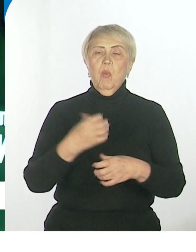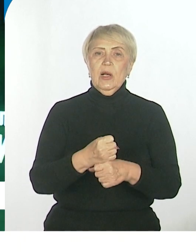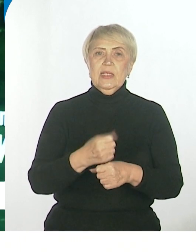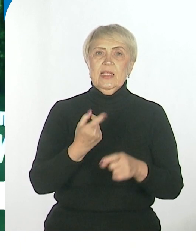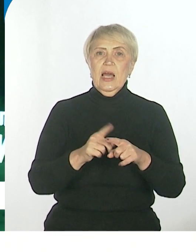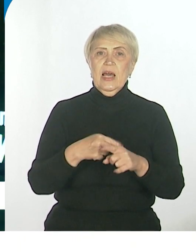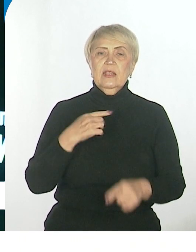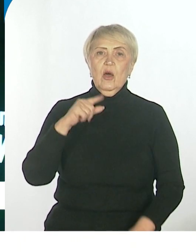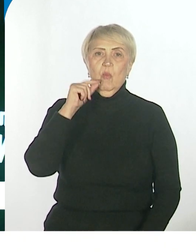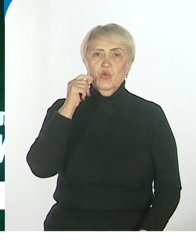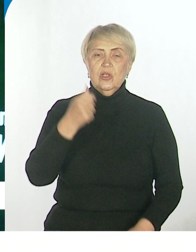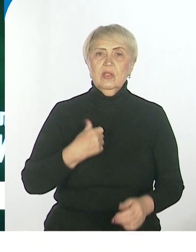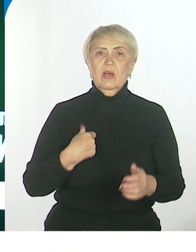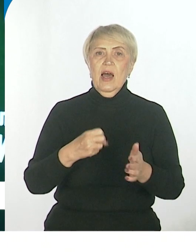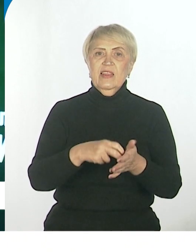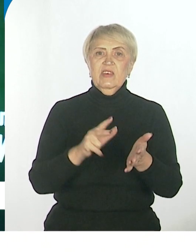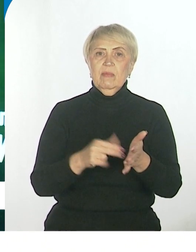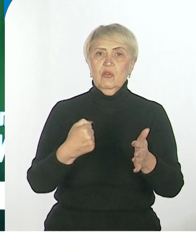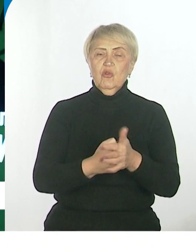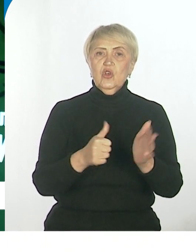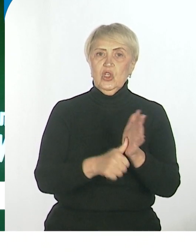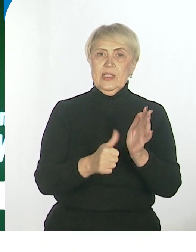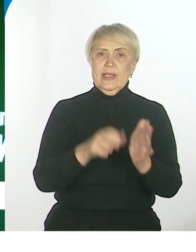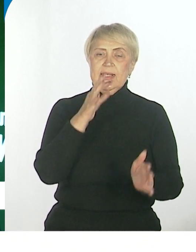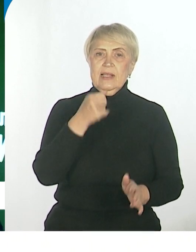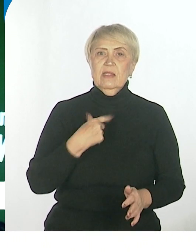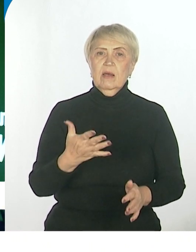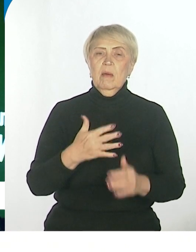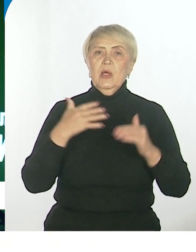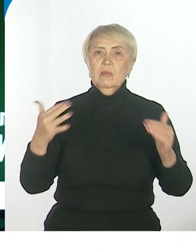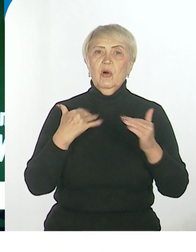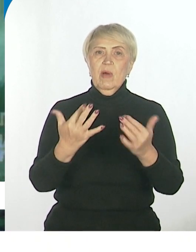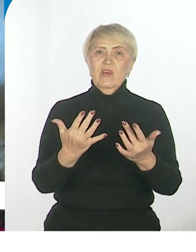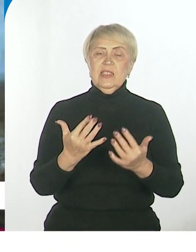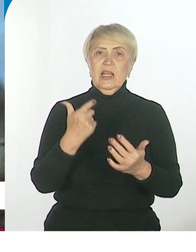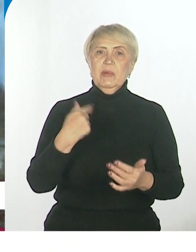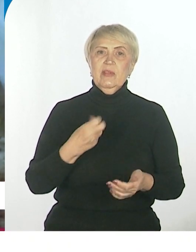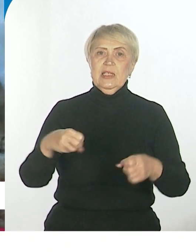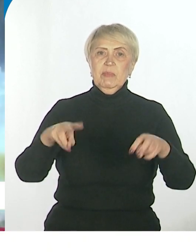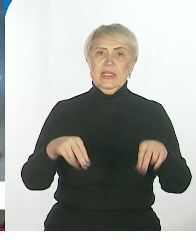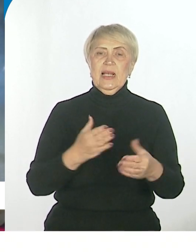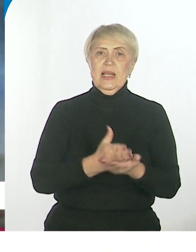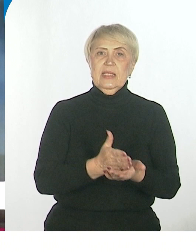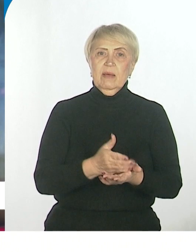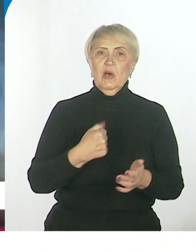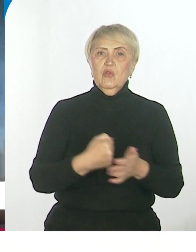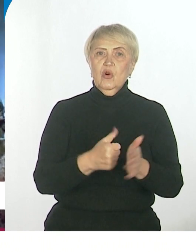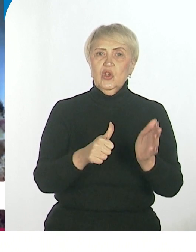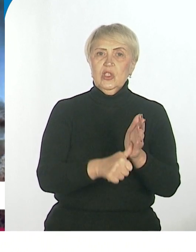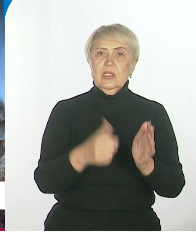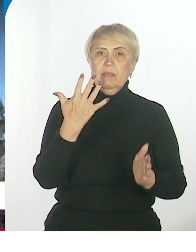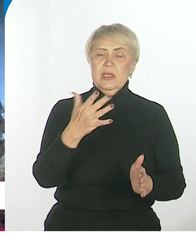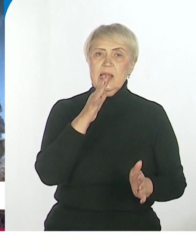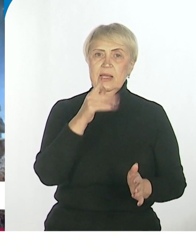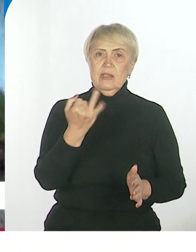до 60 лет, по наиболее востребованным специальностям до 65. Ну и, конечно,